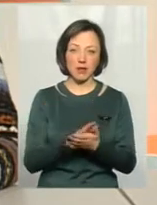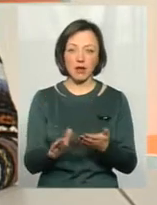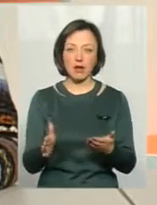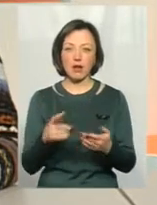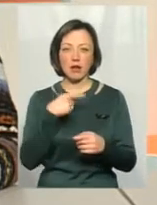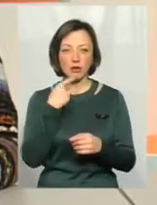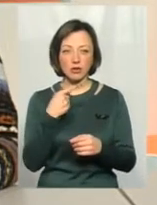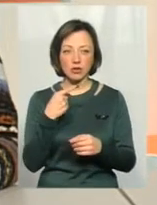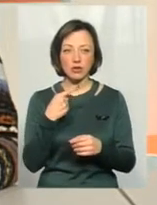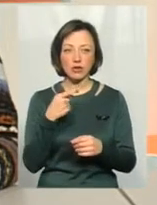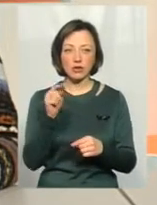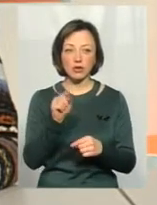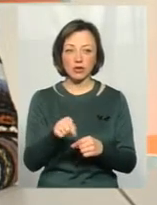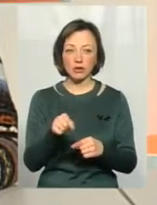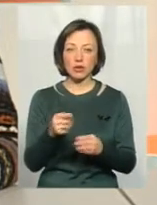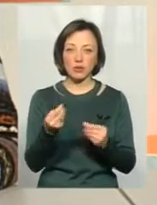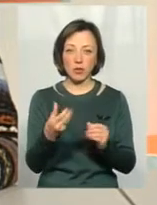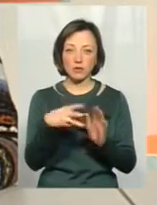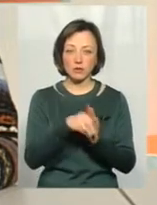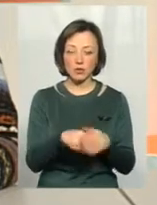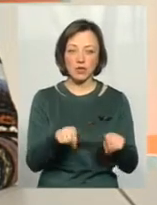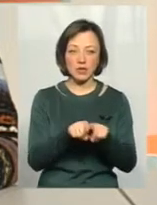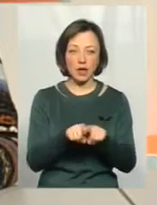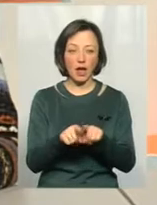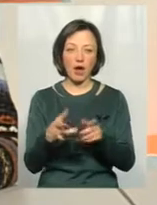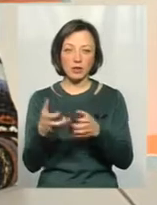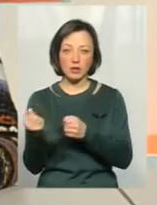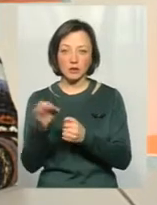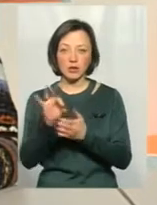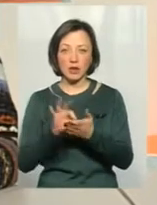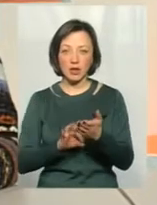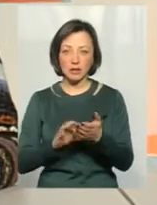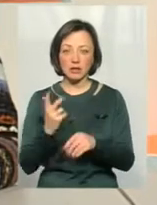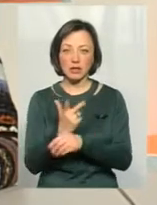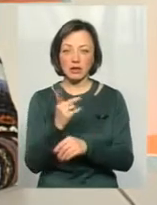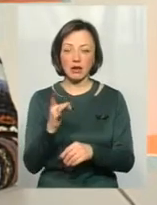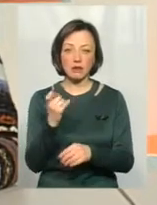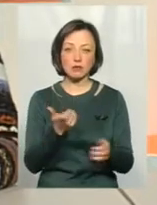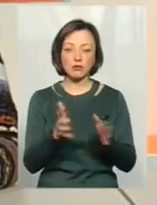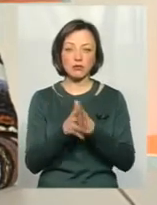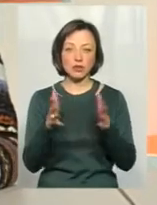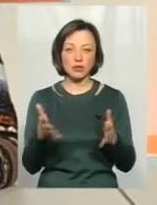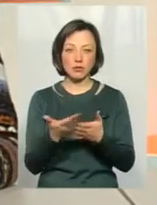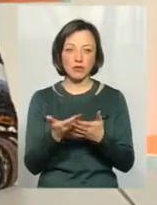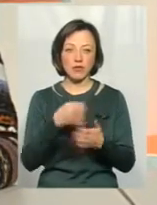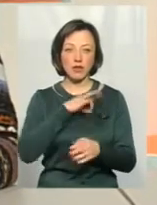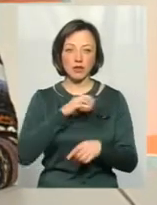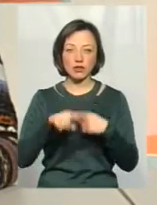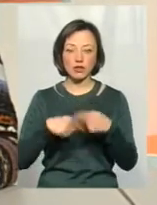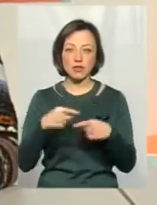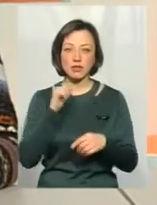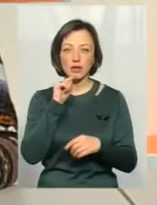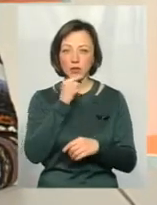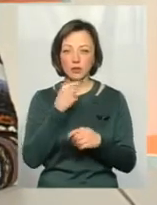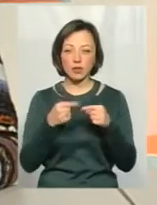громадами і кажемо, що ви тут проінвестуйте стільки-то, але отримаєте одразу ж в три рази більше вигоди через економію,